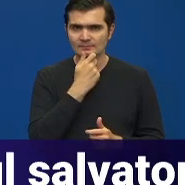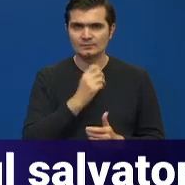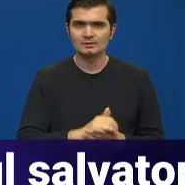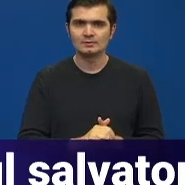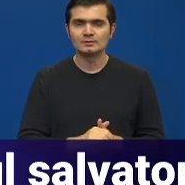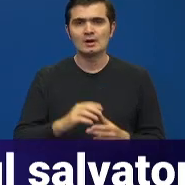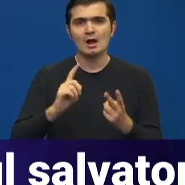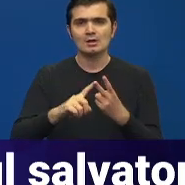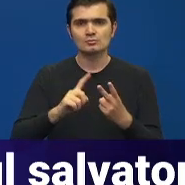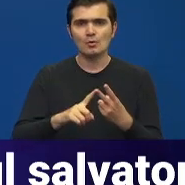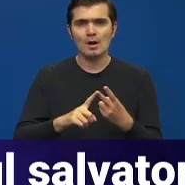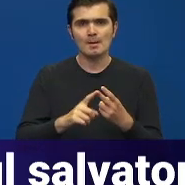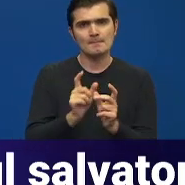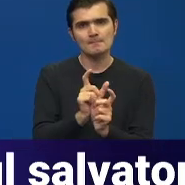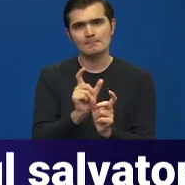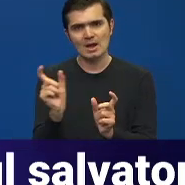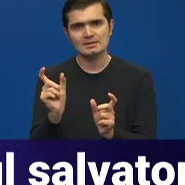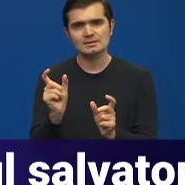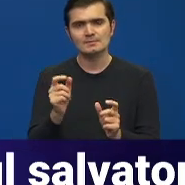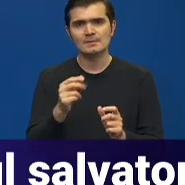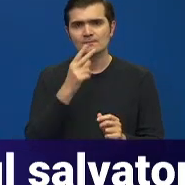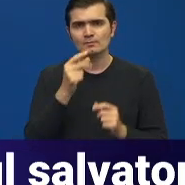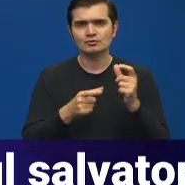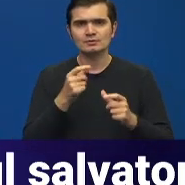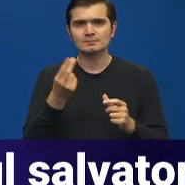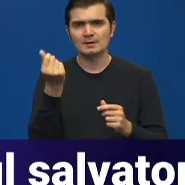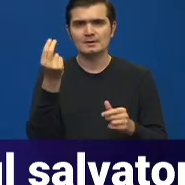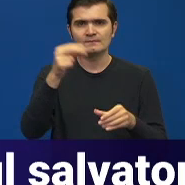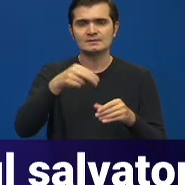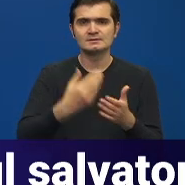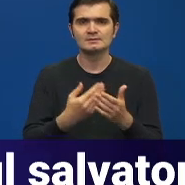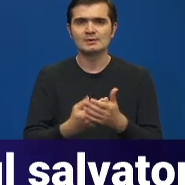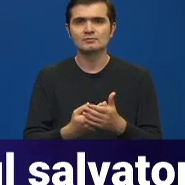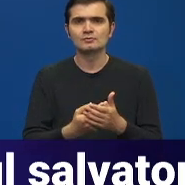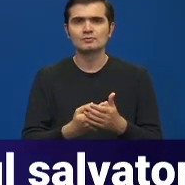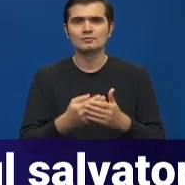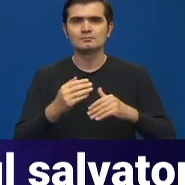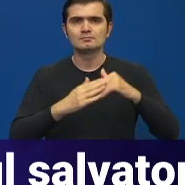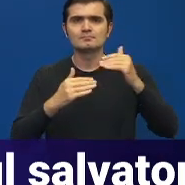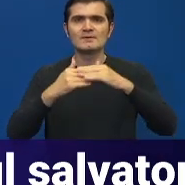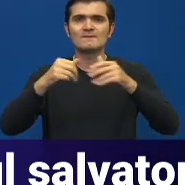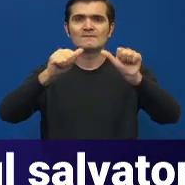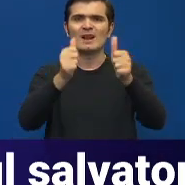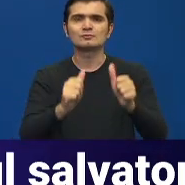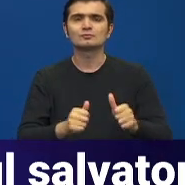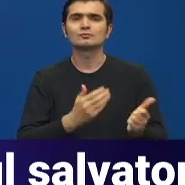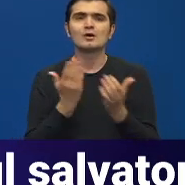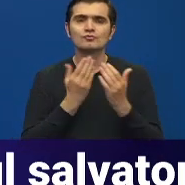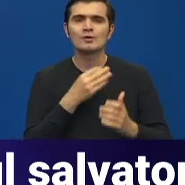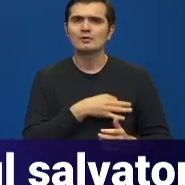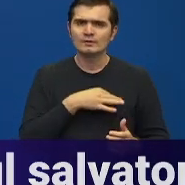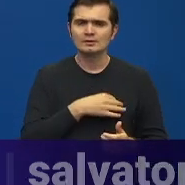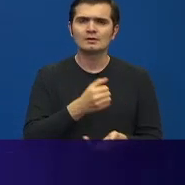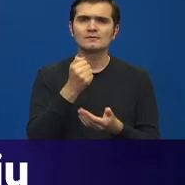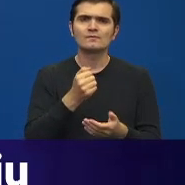A doua parte a memorandumului vizează investițiile în infrastructura școlară și universitară, atât din fonduri europene